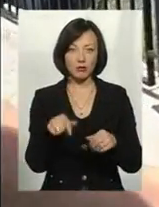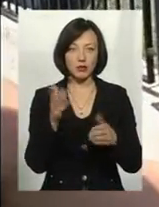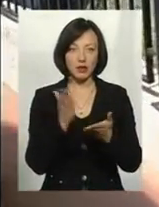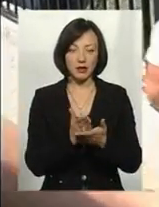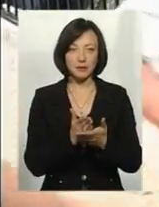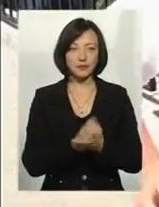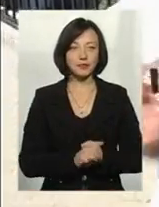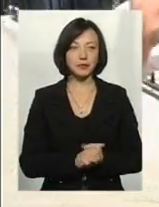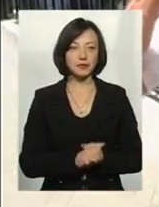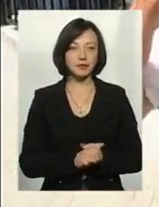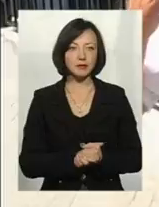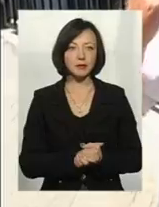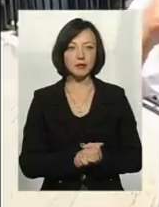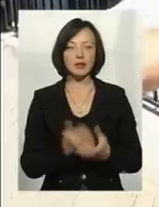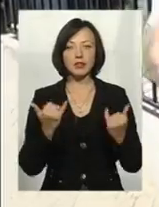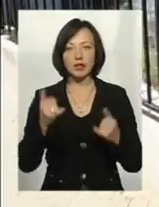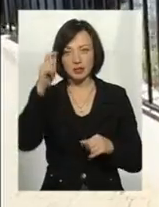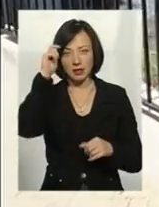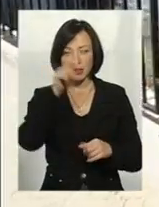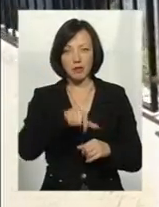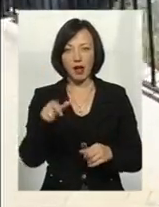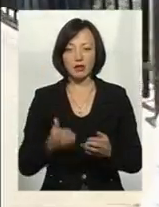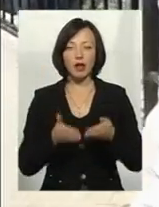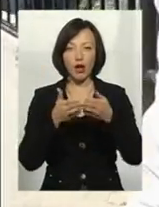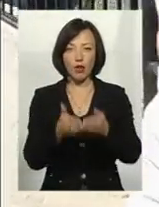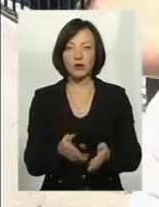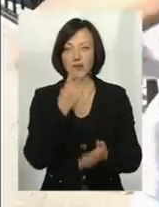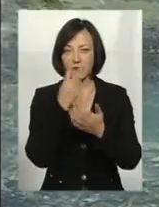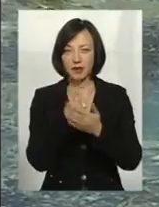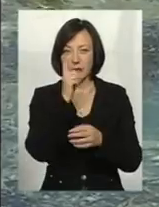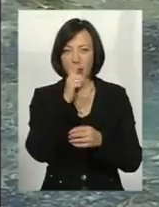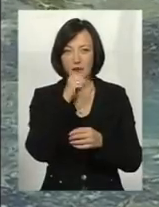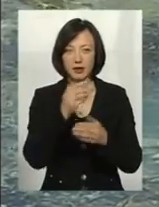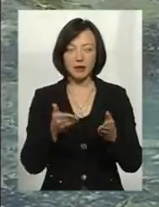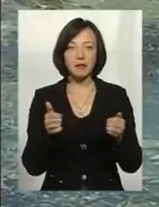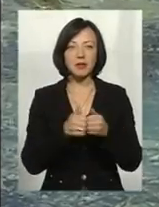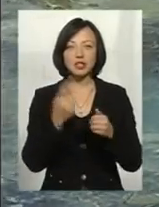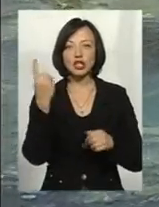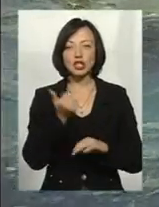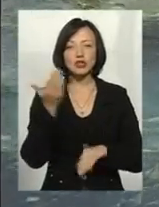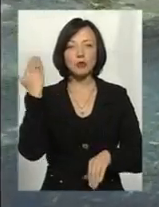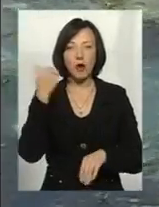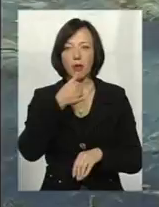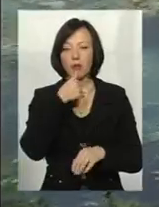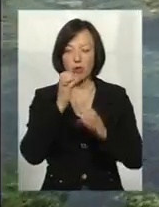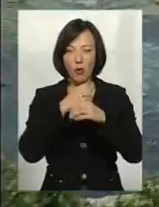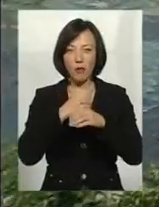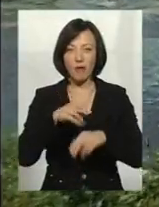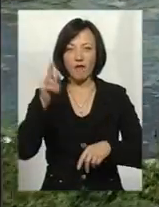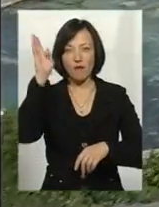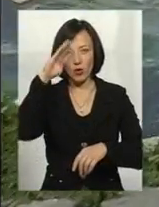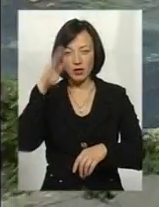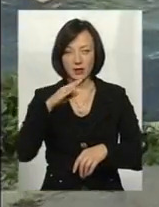плавало. Ось зараз хлопці на лодці. Вон, вон мальки. Вон, вон, плавають мальки. Ще близько тижня тому проби у воді в районі